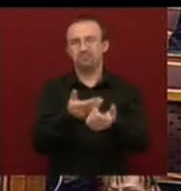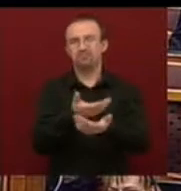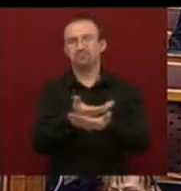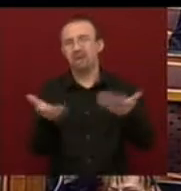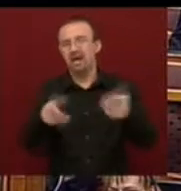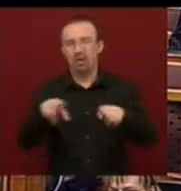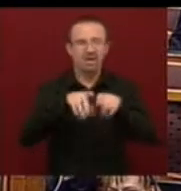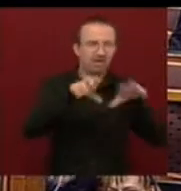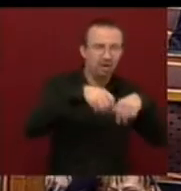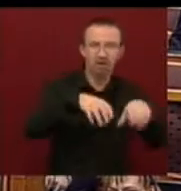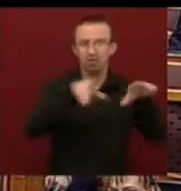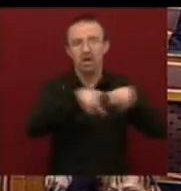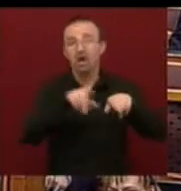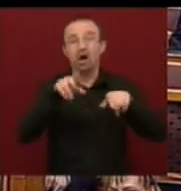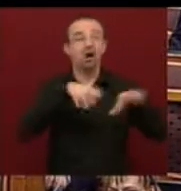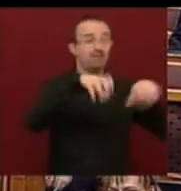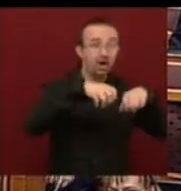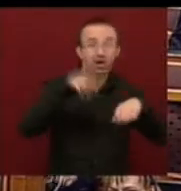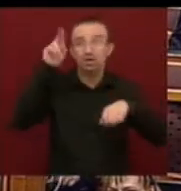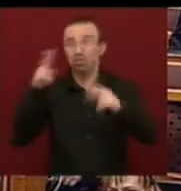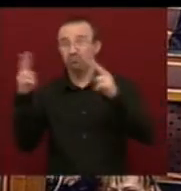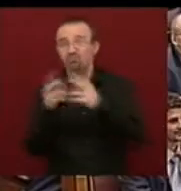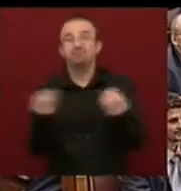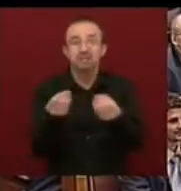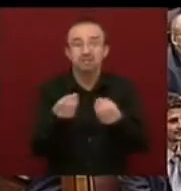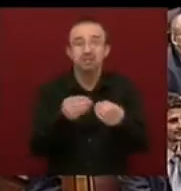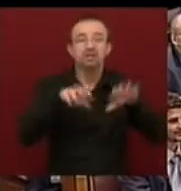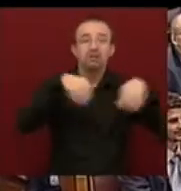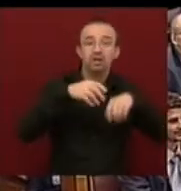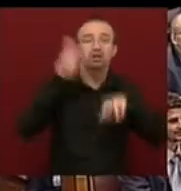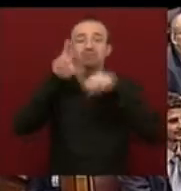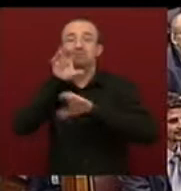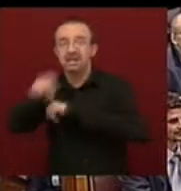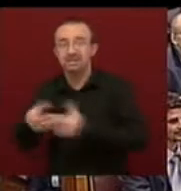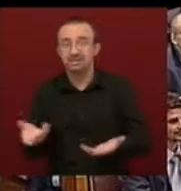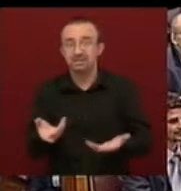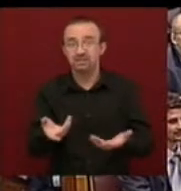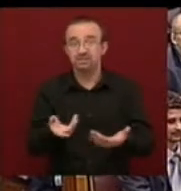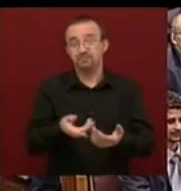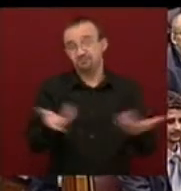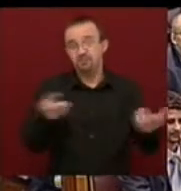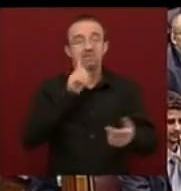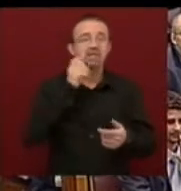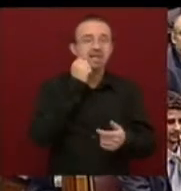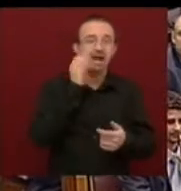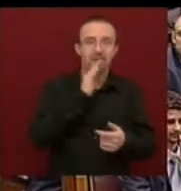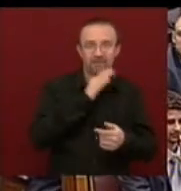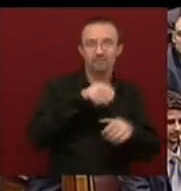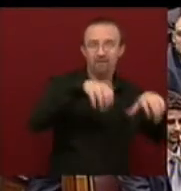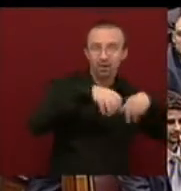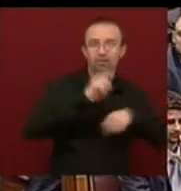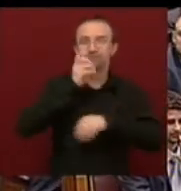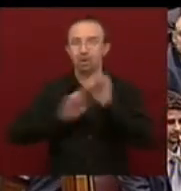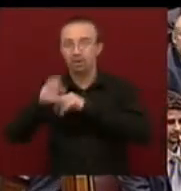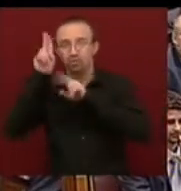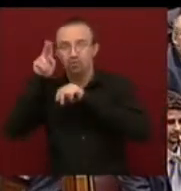préri a farkas, a farkas meg a nyúl találkozók, akkor megeszi a nyúlat a farkas. Az IMF itt a farkas, Magyarországa a nyúl. Ha önök visszaívják Magyarországra az IMF